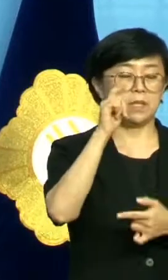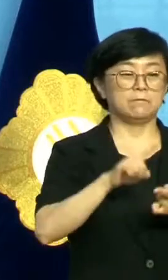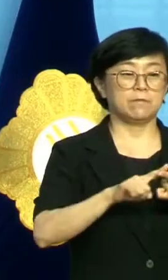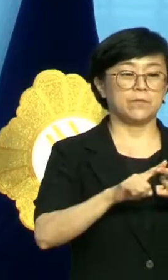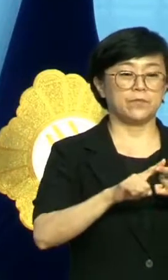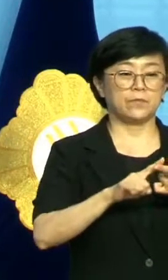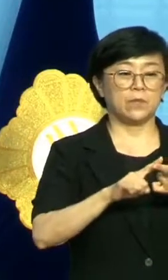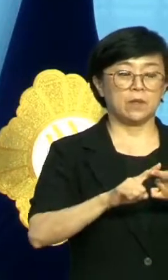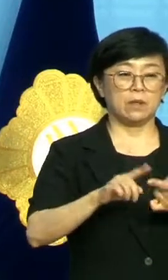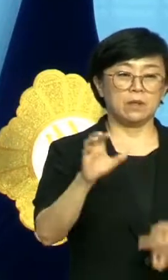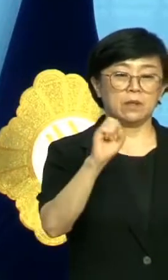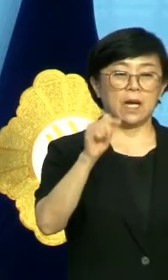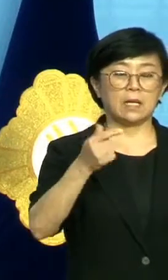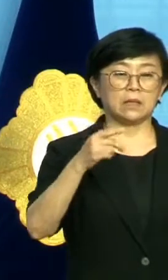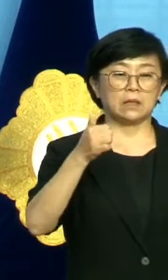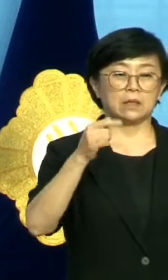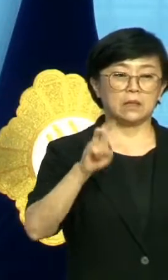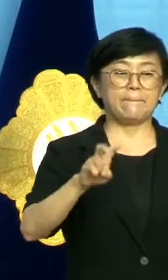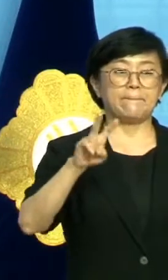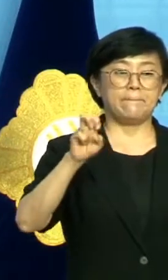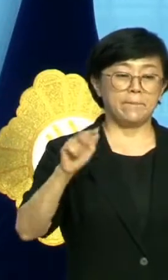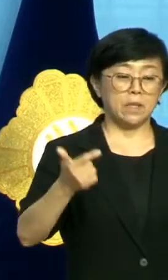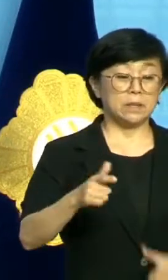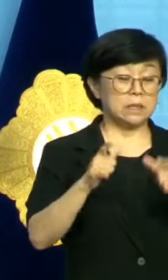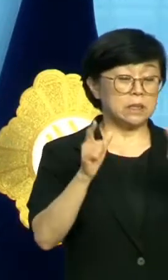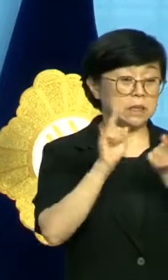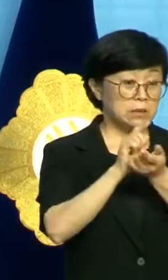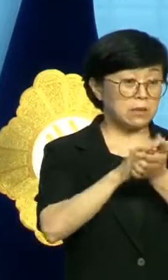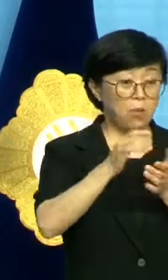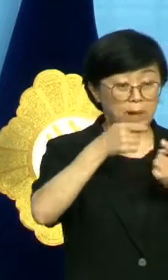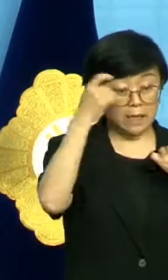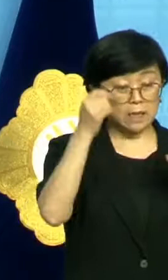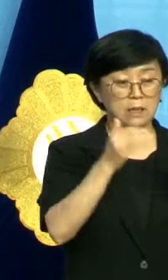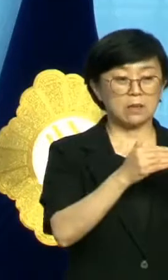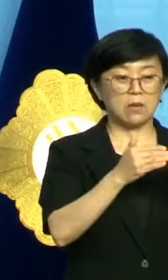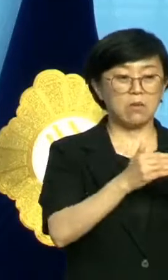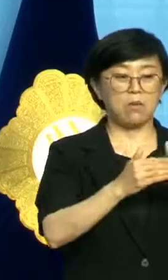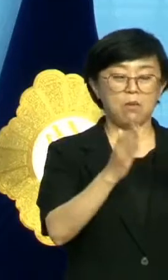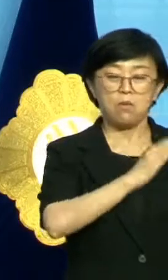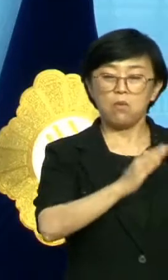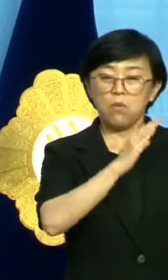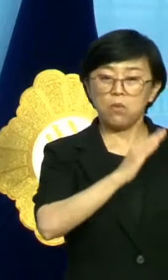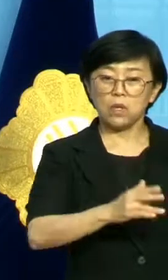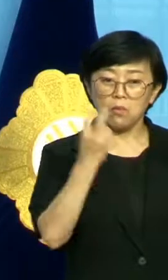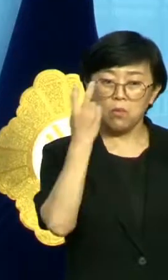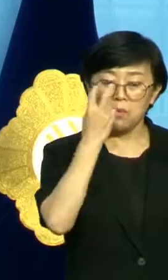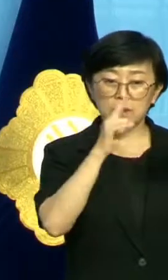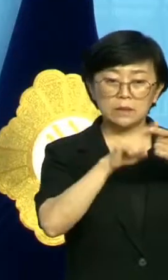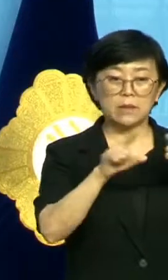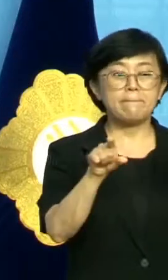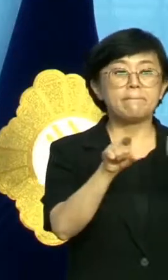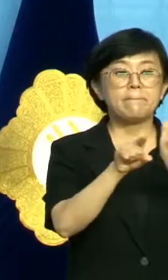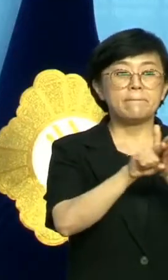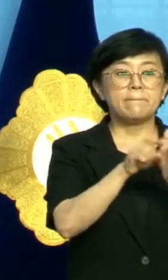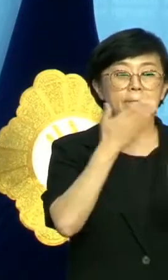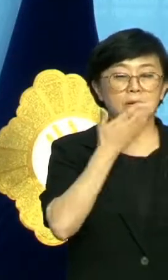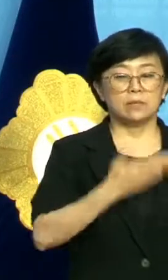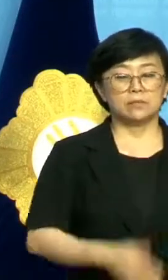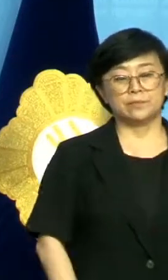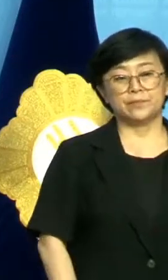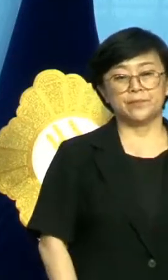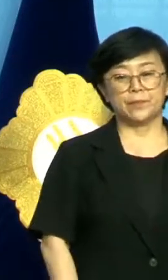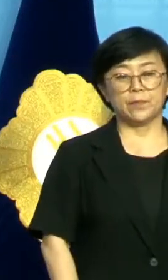간포 양분명 주민이 직접 확인하였으며 공개 검증하면 그 신빙성을 증명할 수 있다.